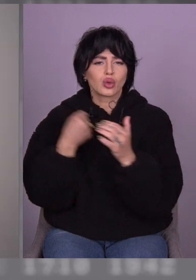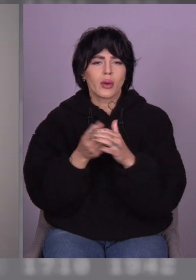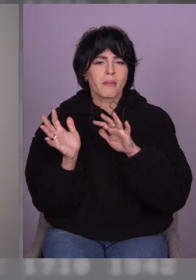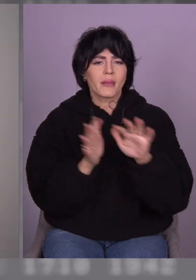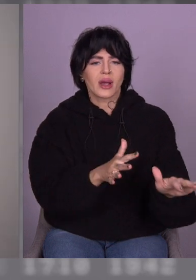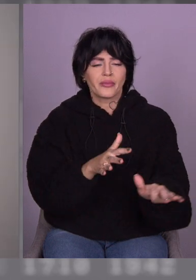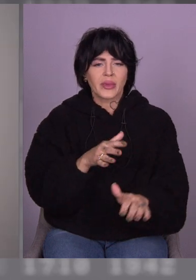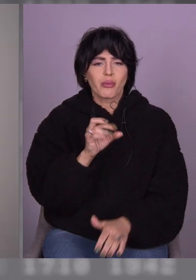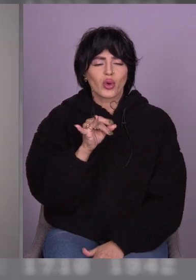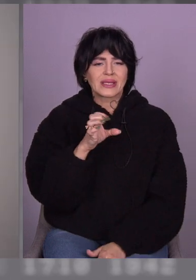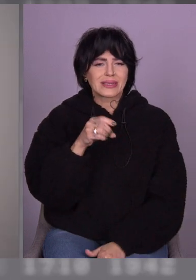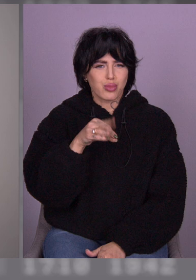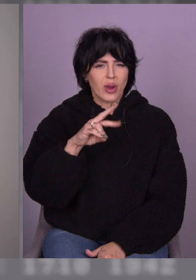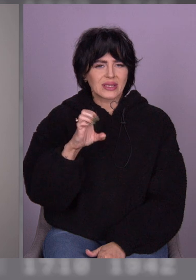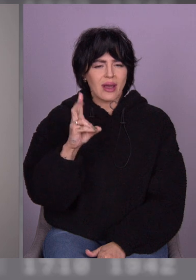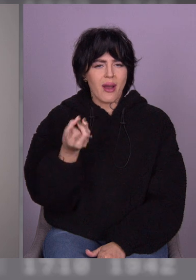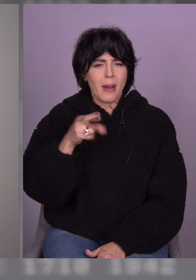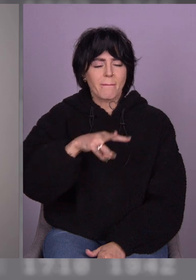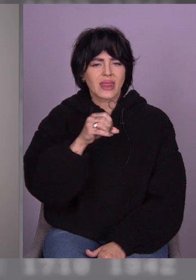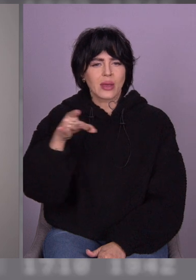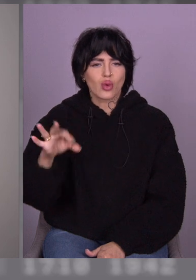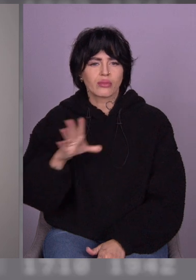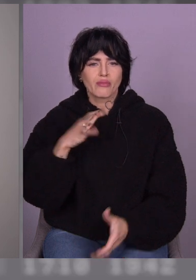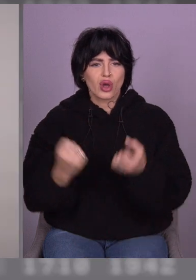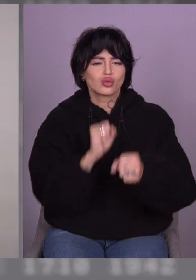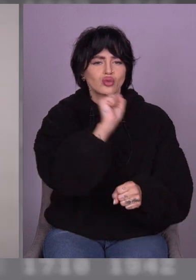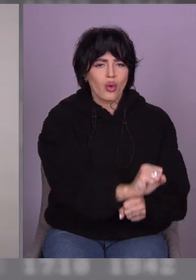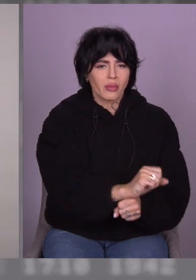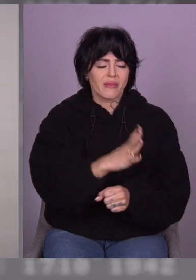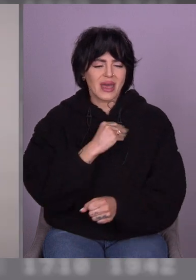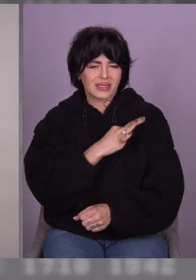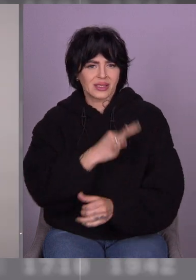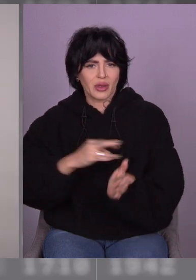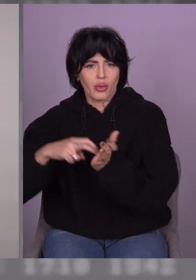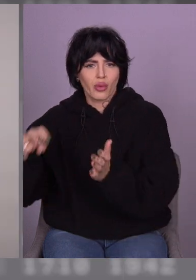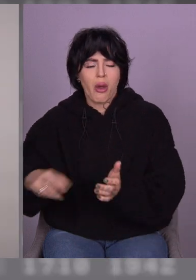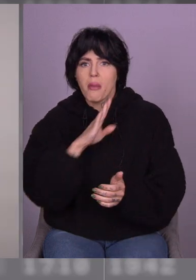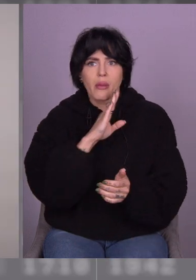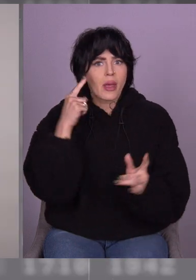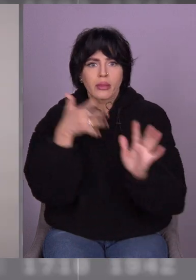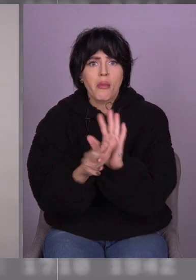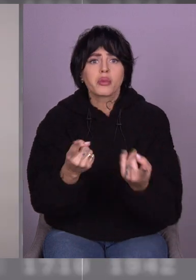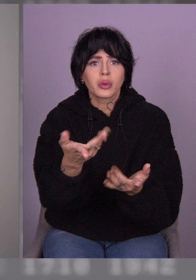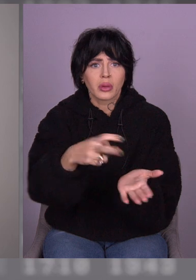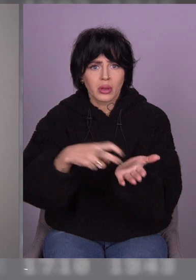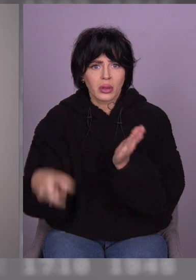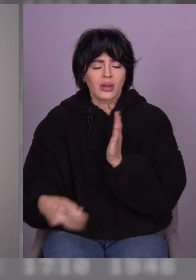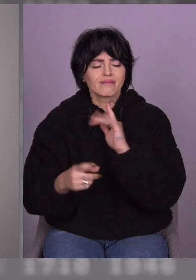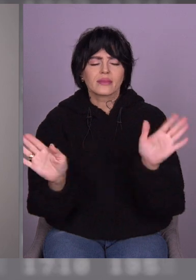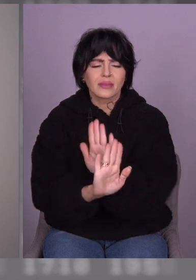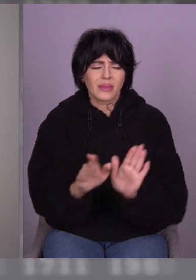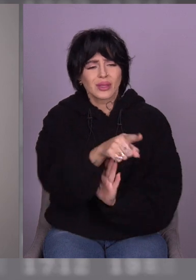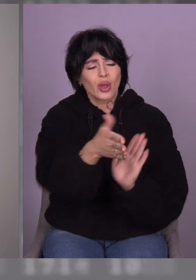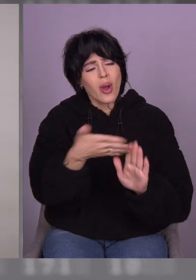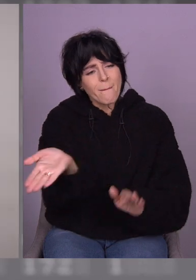Бориспільська. Я попросила зупинити машину, щоб ми з Марком вийшли. Мама не зрозуміла, куди ми. Я кажу, нам треба. Мам, не хвалюйся,